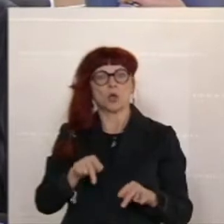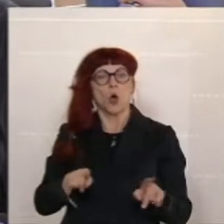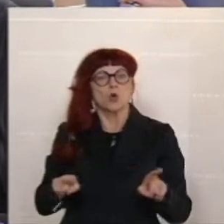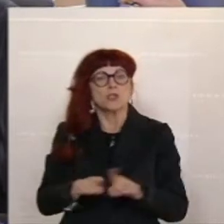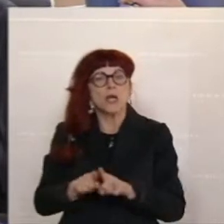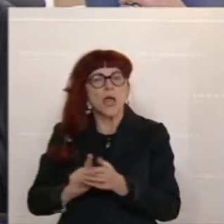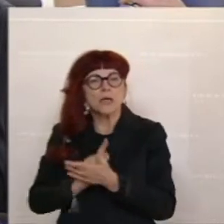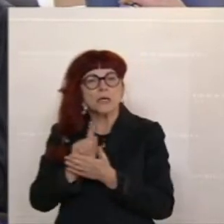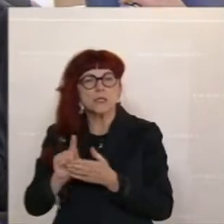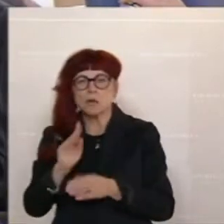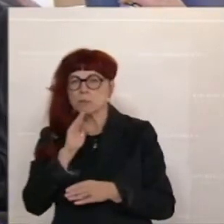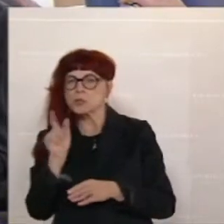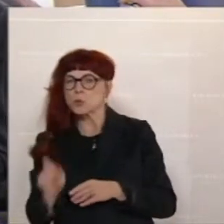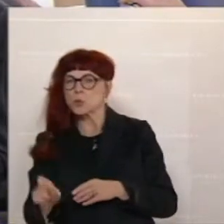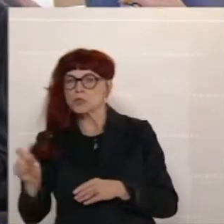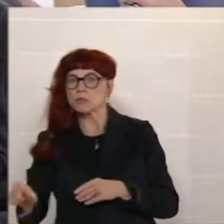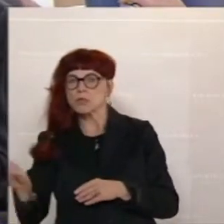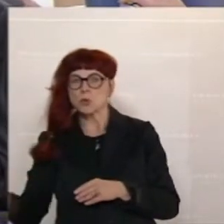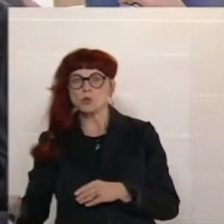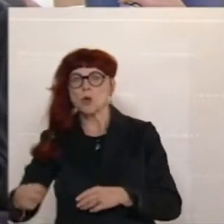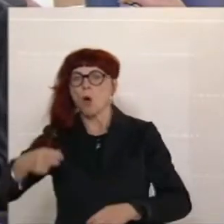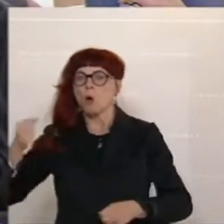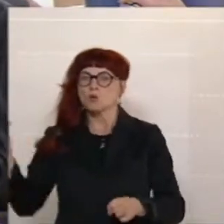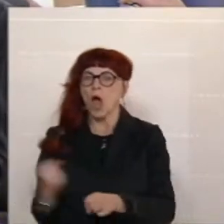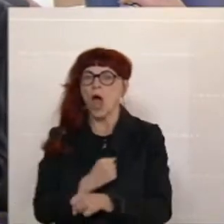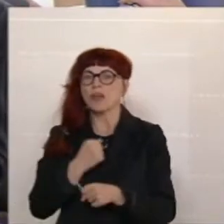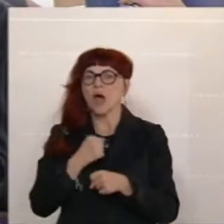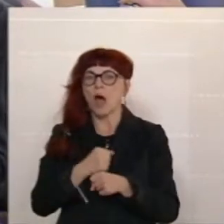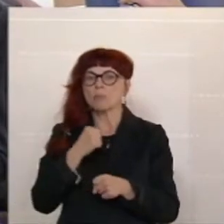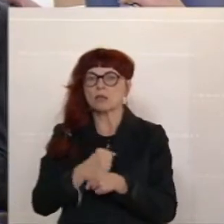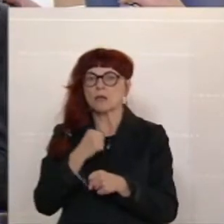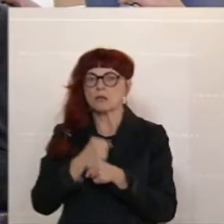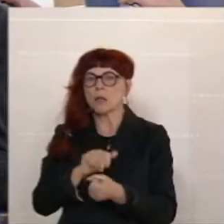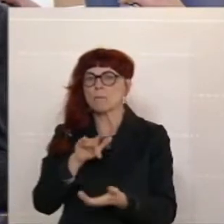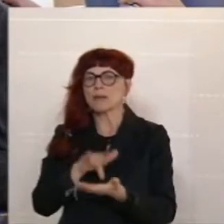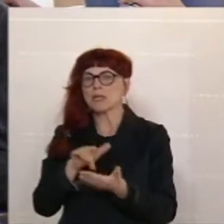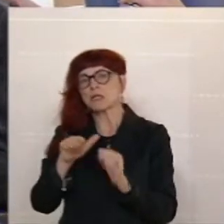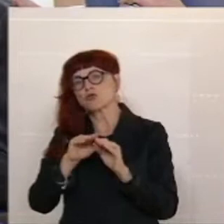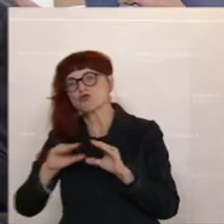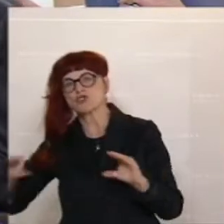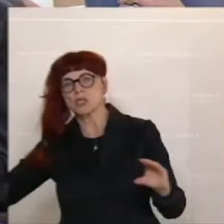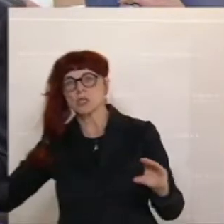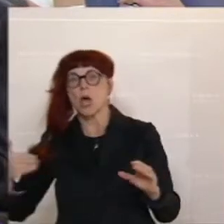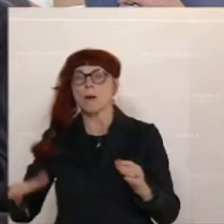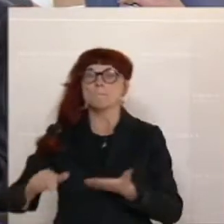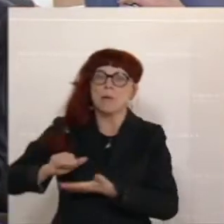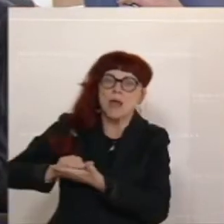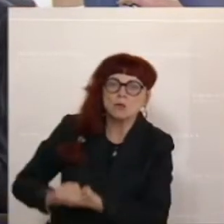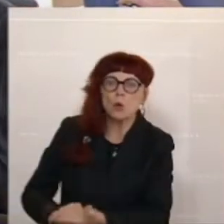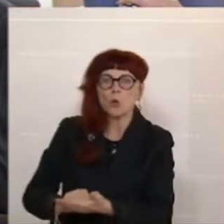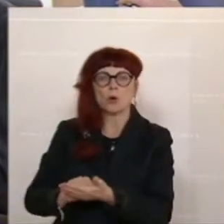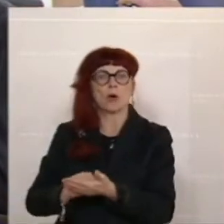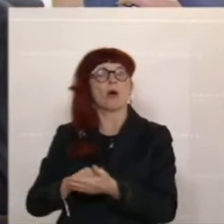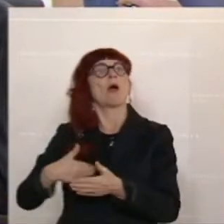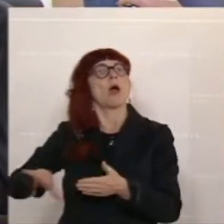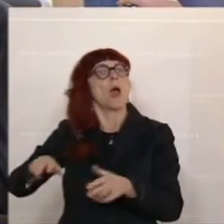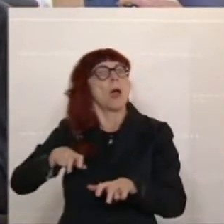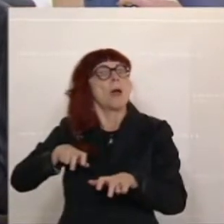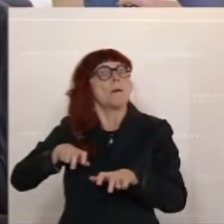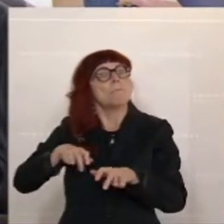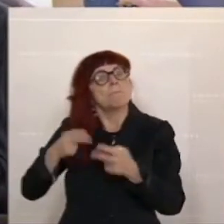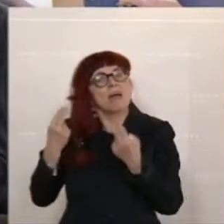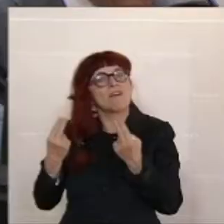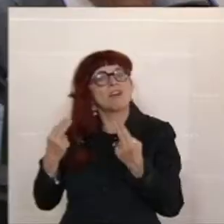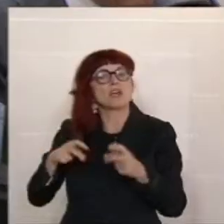Pensionisten und die hart arbeitende Mittelschicht immer stärker unter Druck gerät, immer mehr Mehrwertsteuer an sie abführen muss. Und